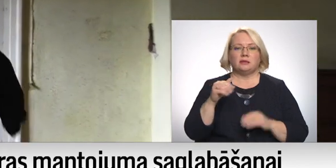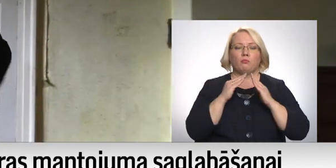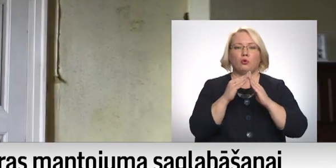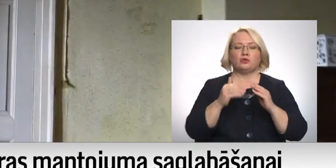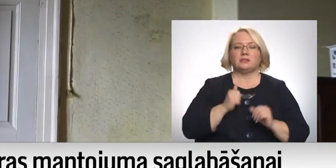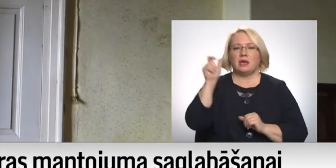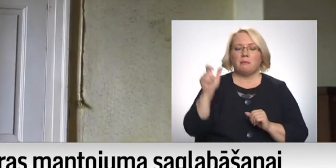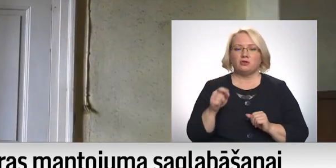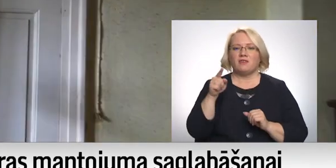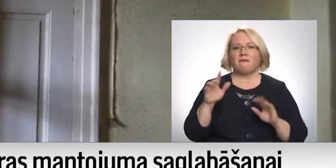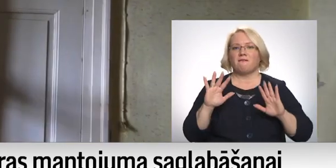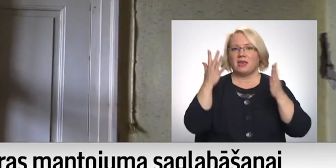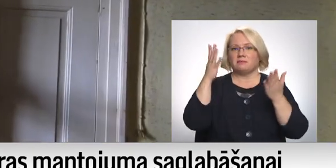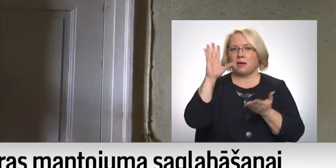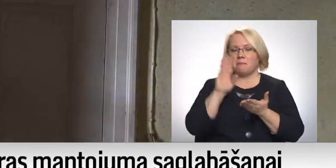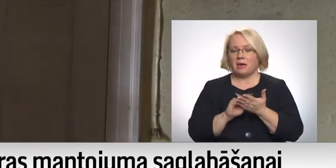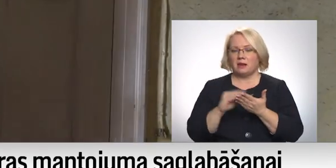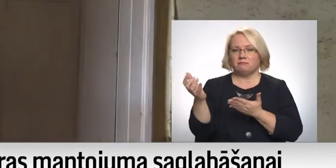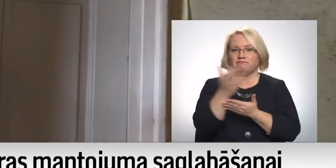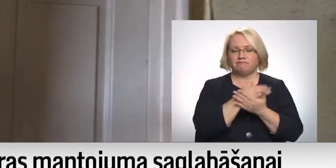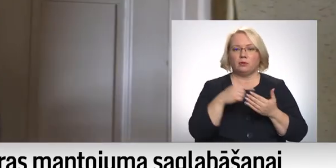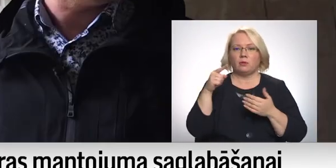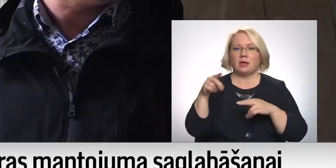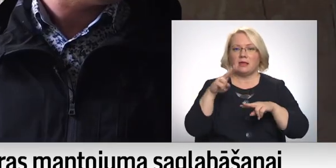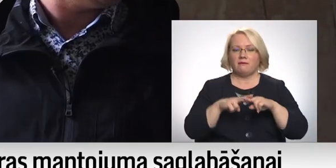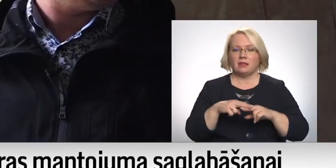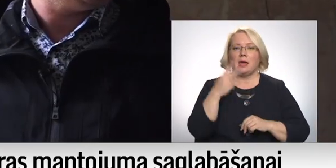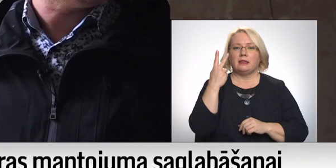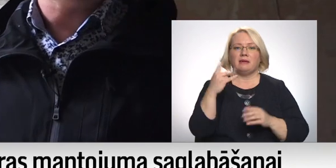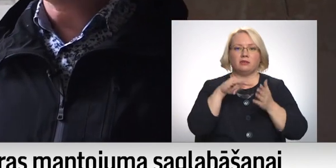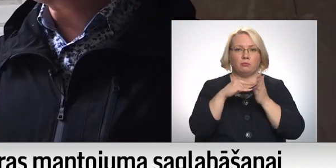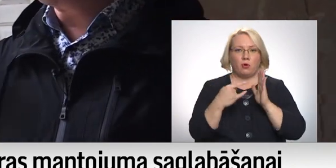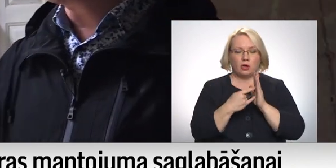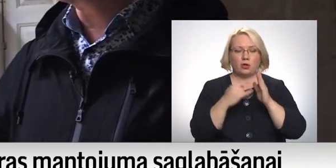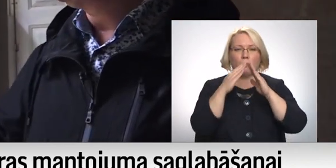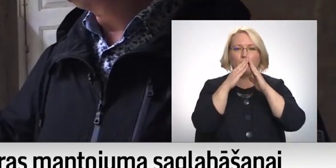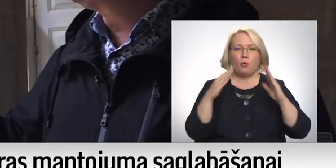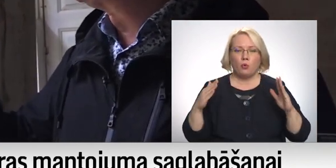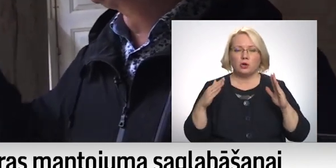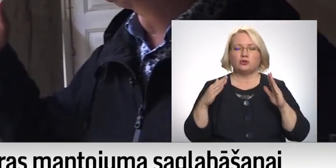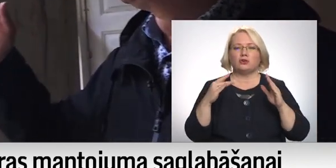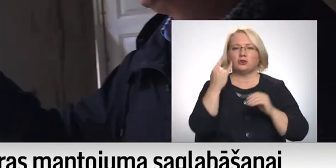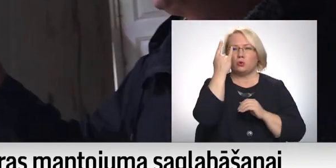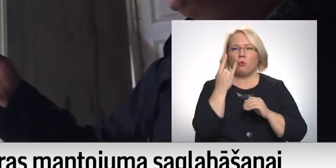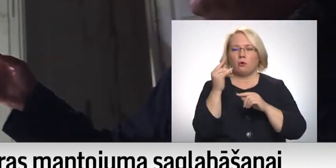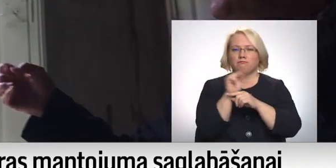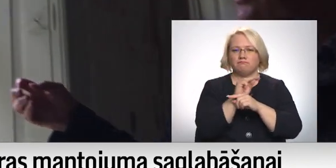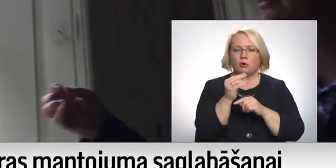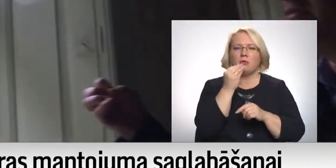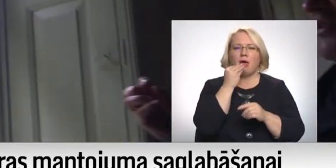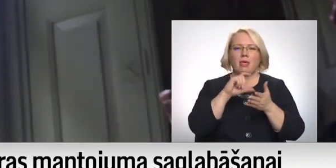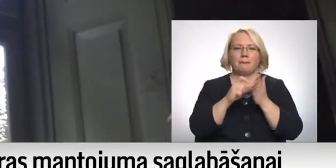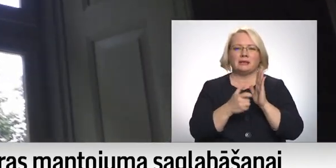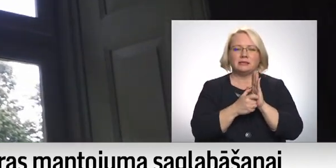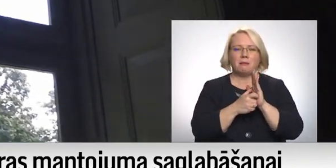veiksmīgi pieredzi līdzekļu vākšanā no šādām platformām. Diviem projektiem – muiža sportiku un ēda mistabas logu restaurēšanai. Tas